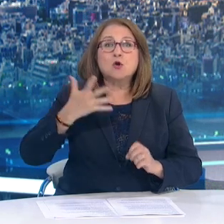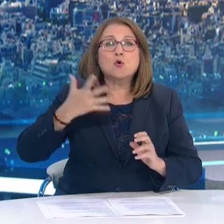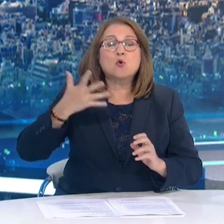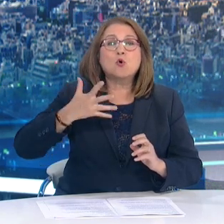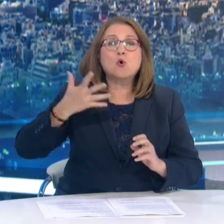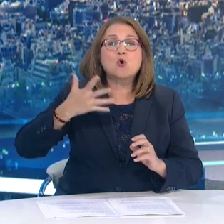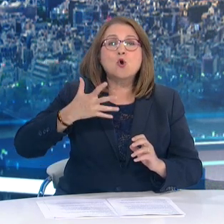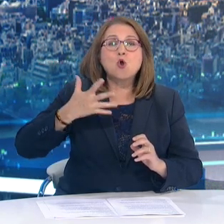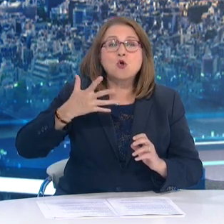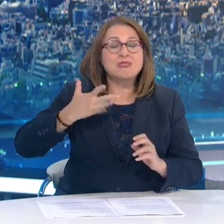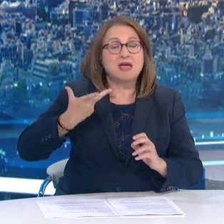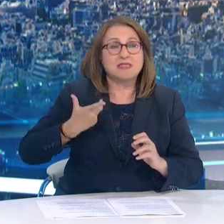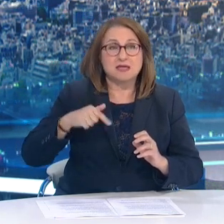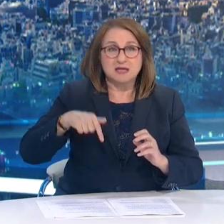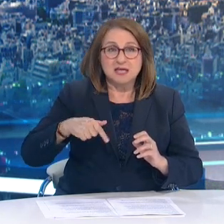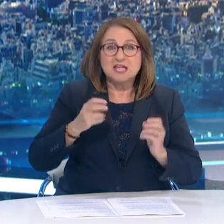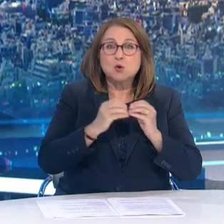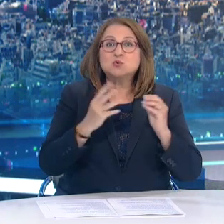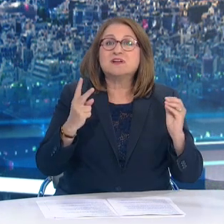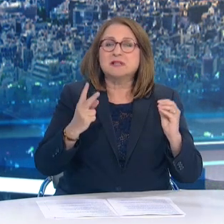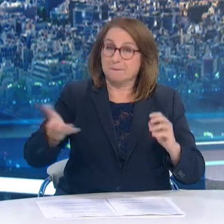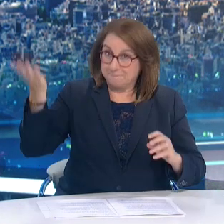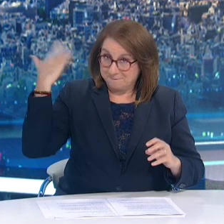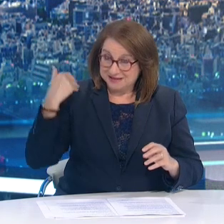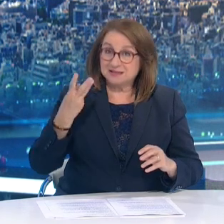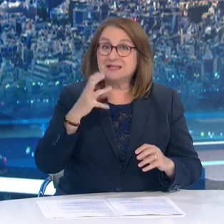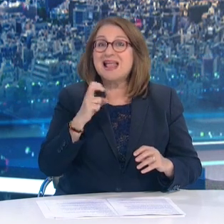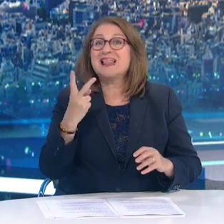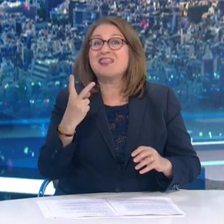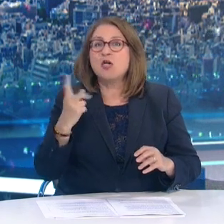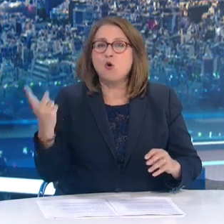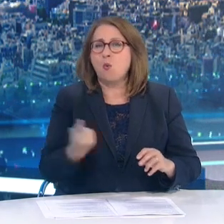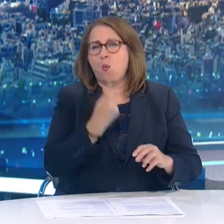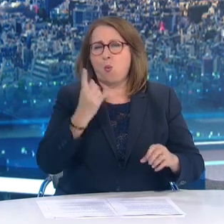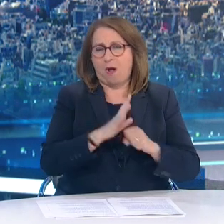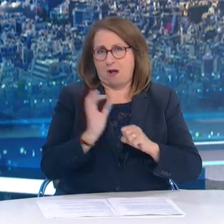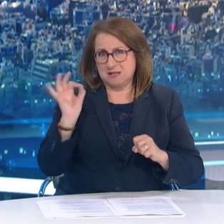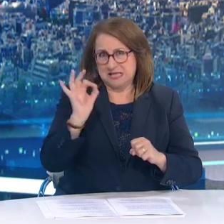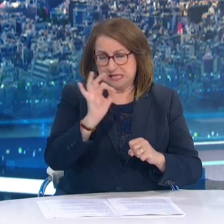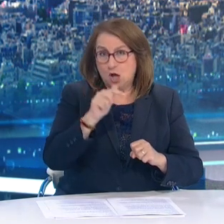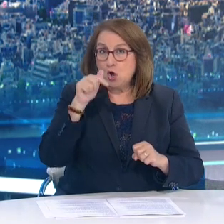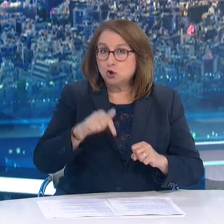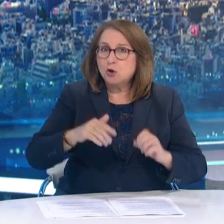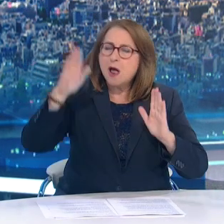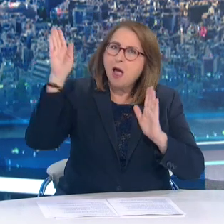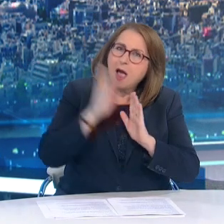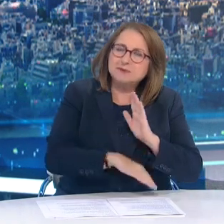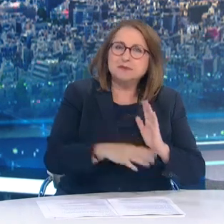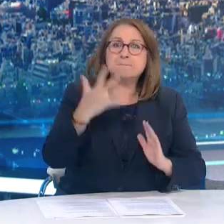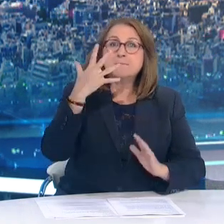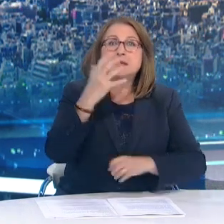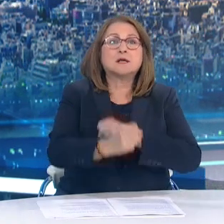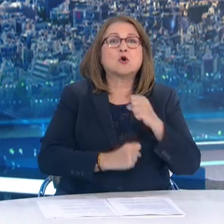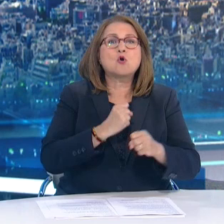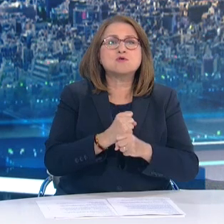βρίσκεται τώρα η διάμεση ηλικία στα 27 έτη. Εντυπωσιακό είναι ότι η πλειοψηφία των νέων κοσμάτων αφορά κατά